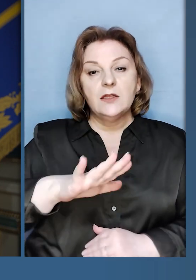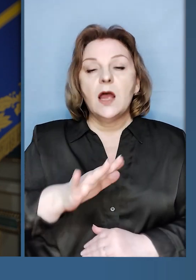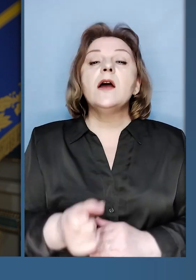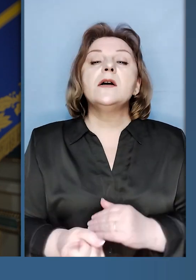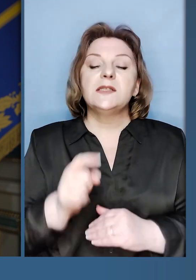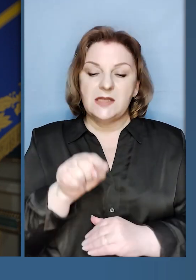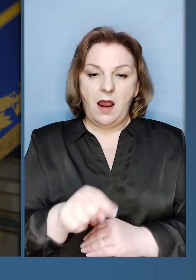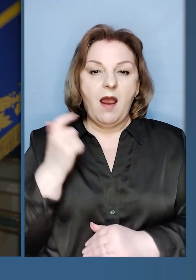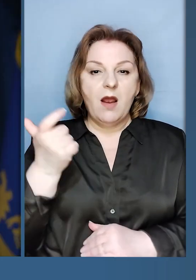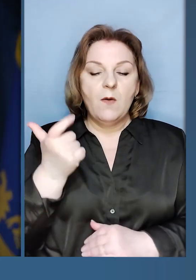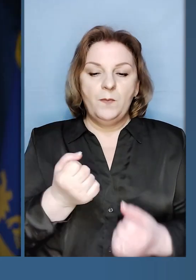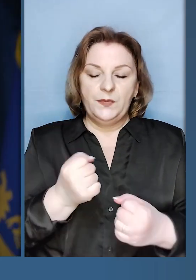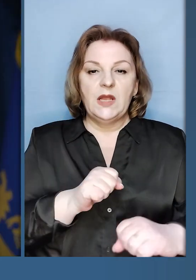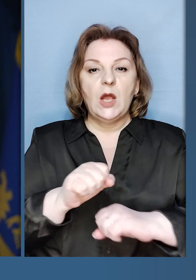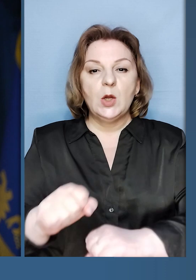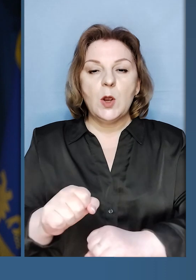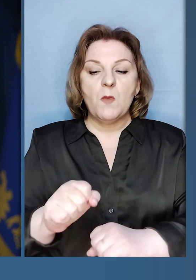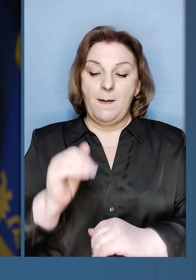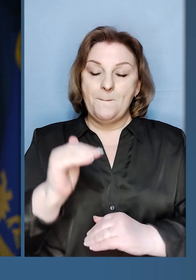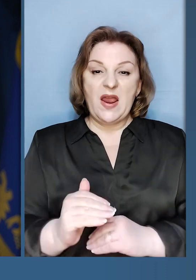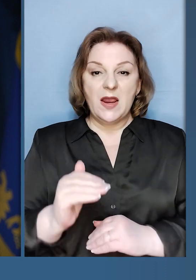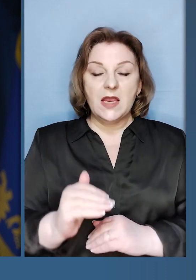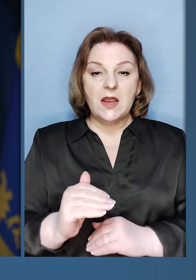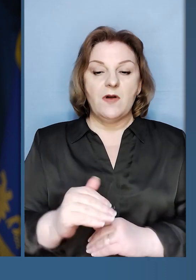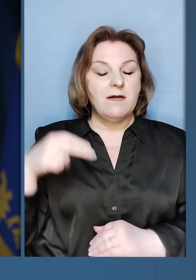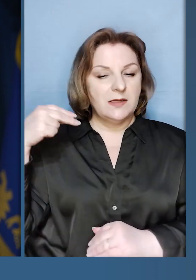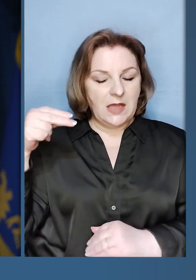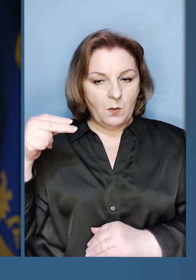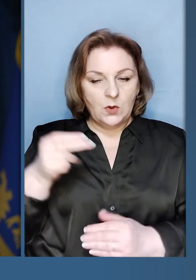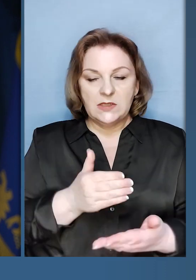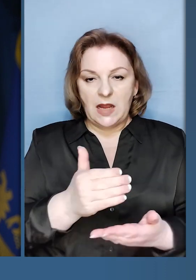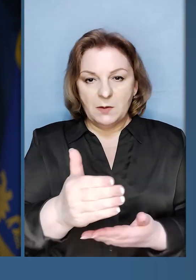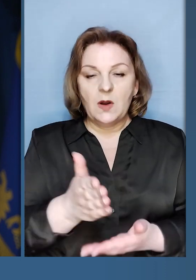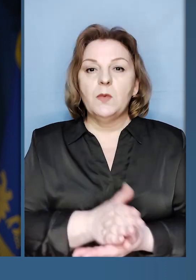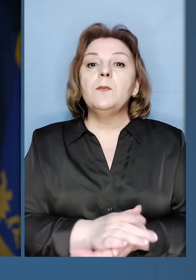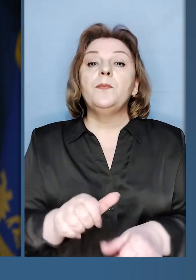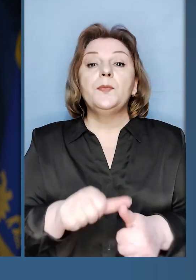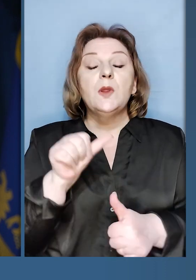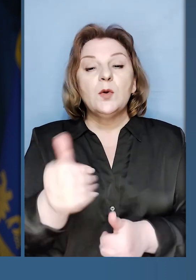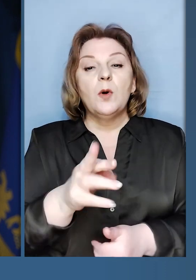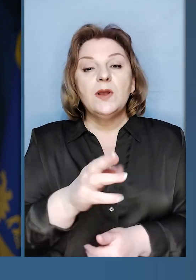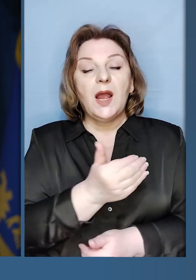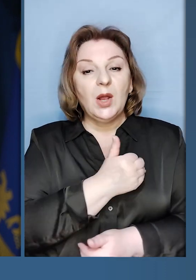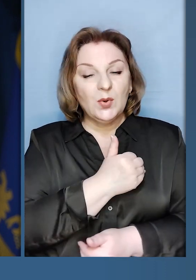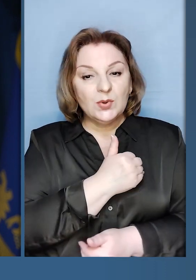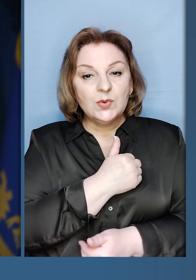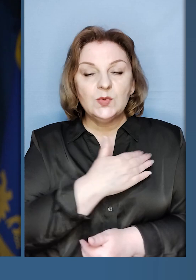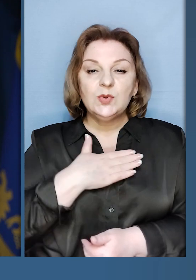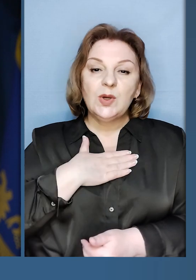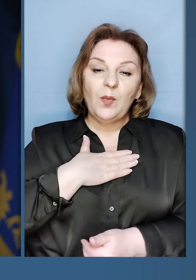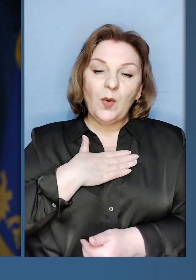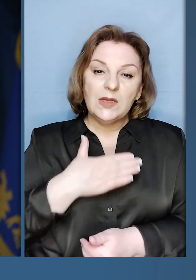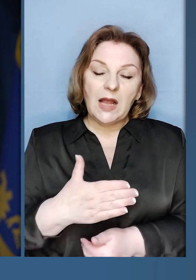держави і з Харківщини. Тримають оборону на півдні, на запорізькому напрямку. Окремо я хочу